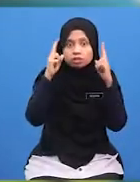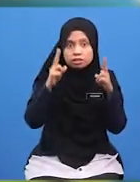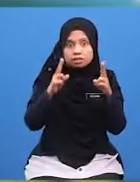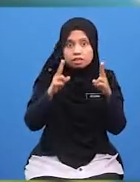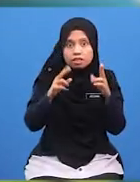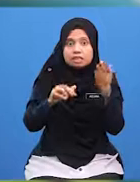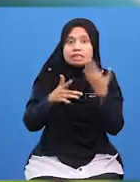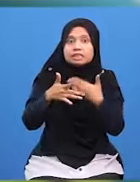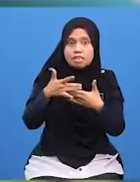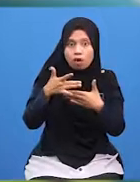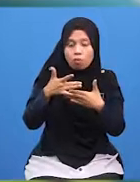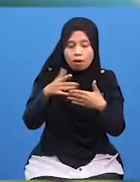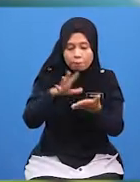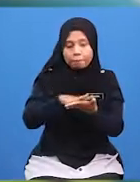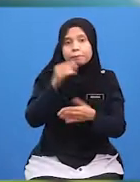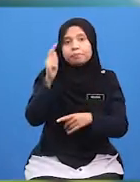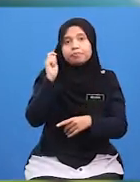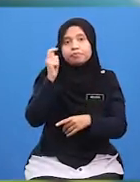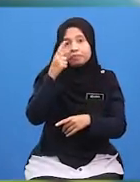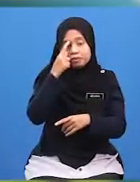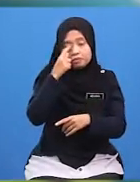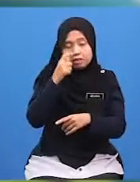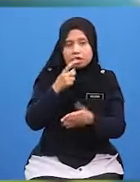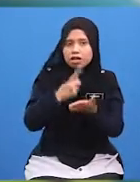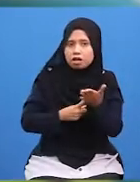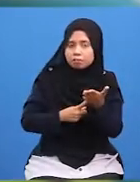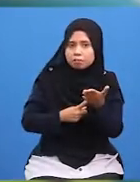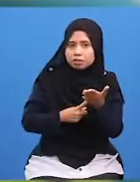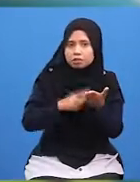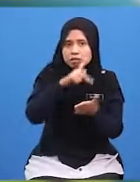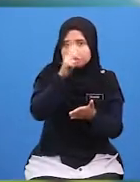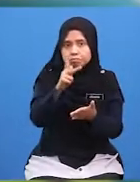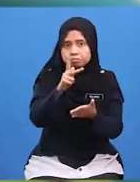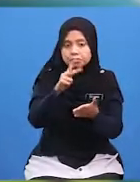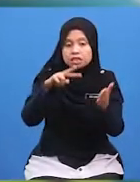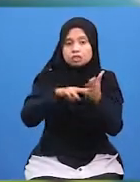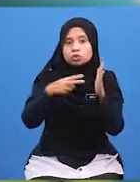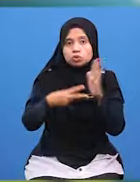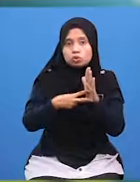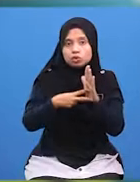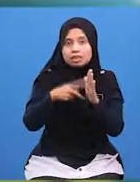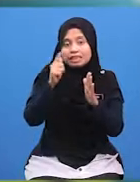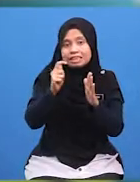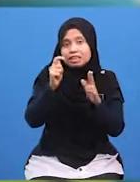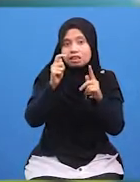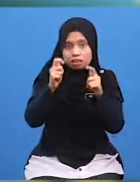Di awal pelajaran tadi Iaitu Apakah maksud tetamu?